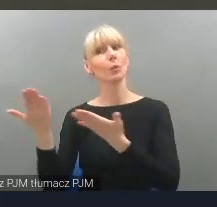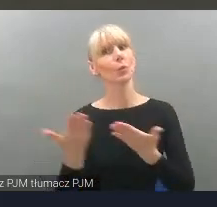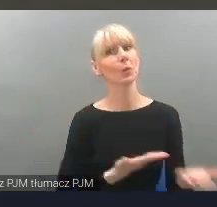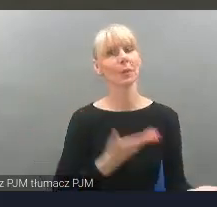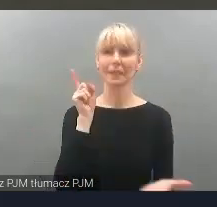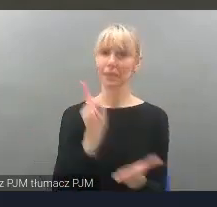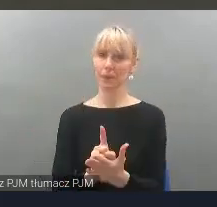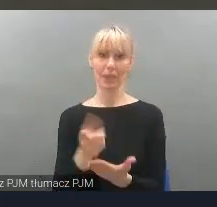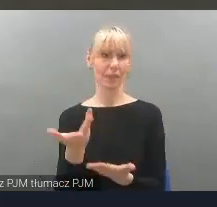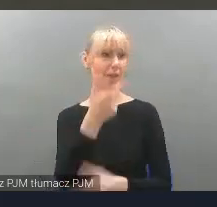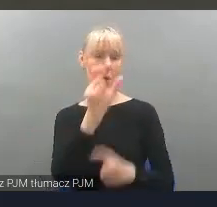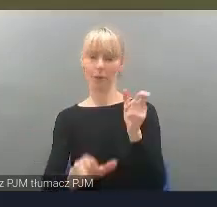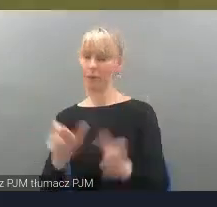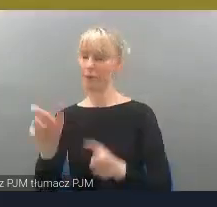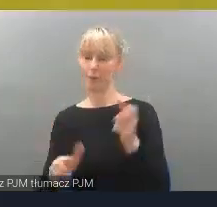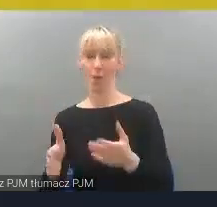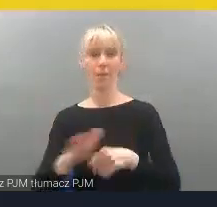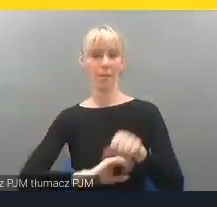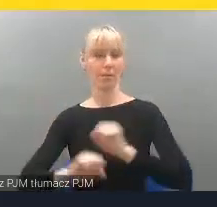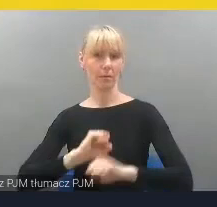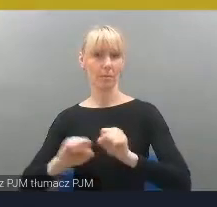z niepełnosprawnościami do współpracy.